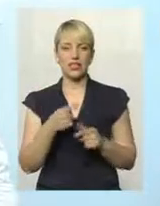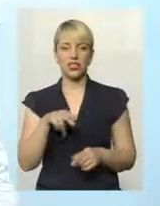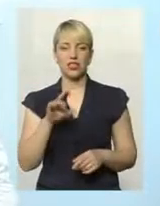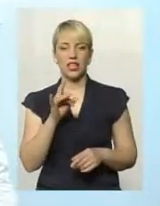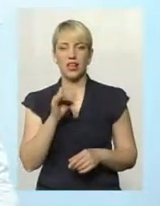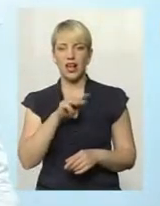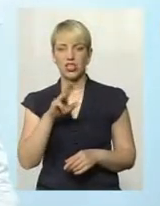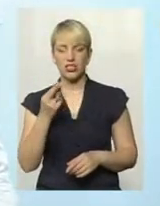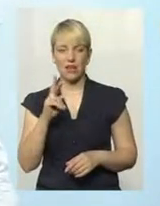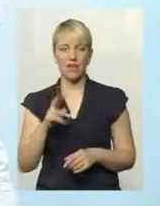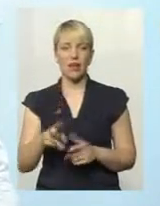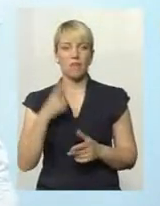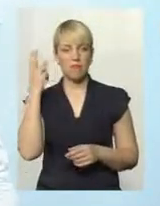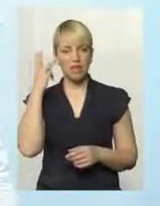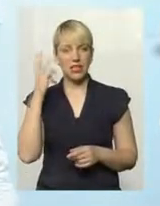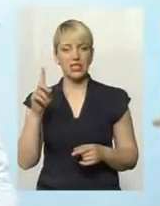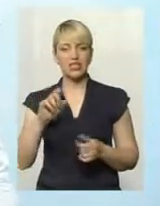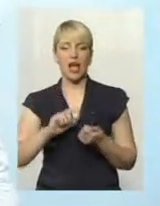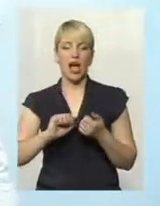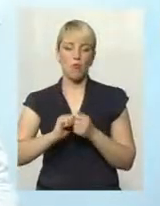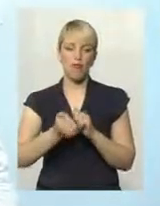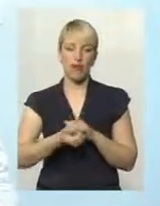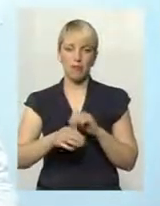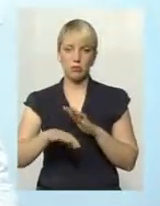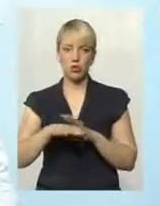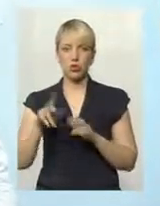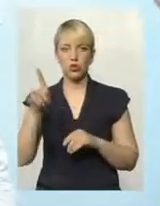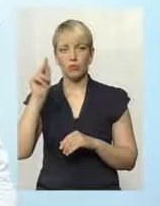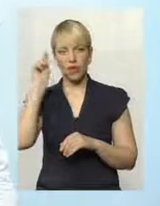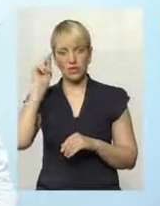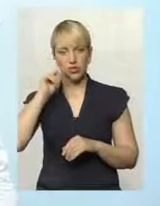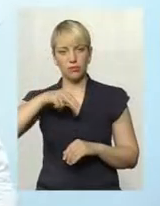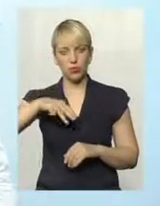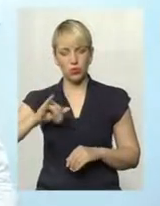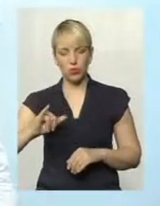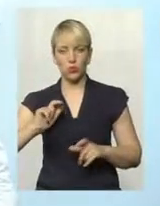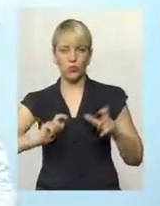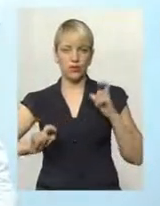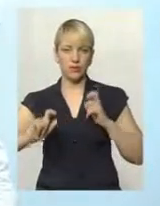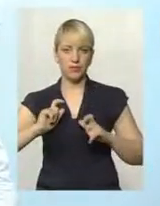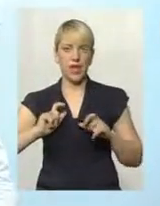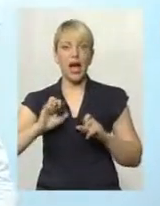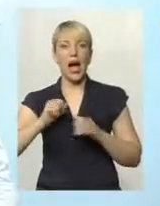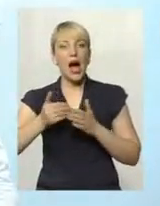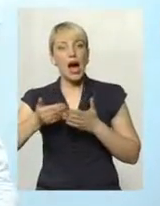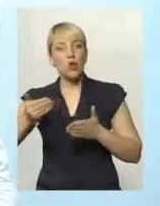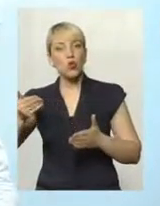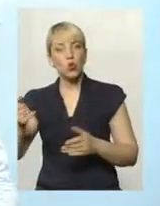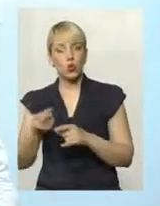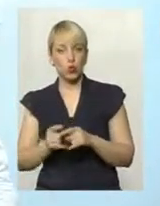Хмельницький або ж в Кам'янець навчатися в училищі, в технікум, в університет. А до того